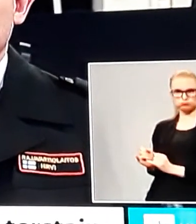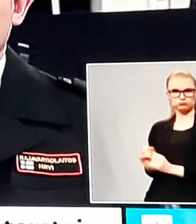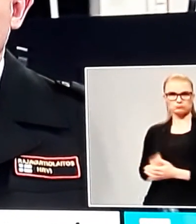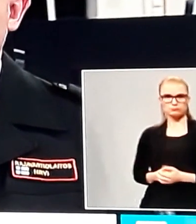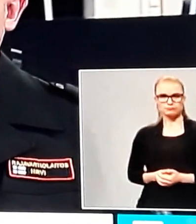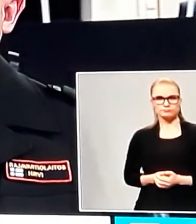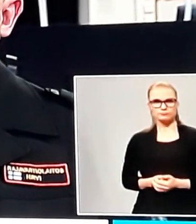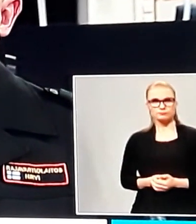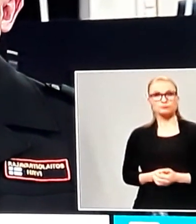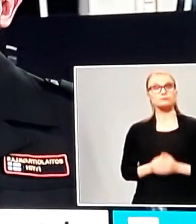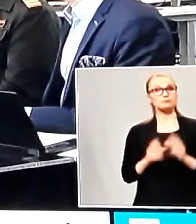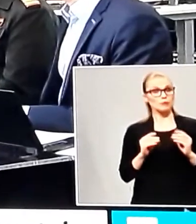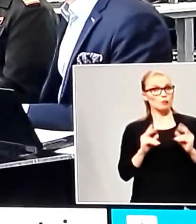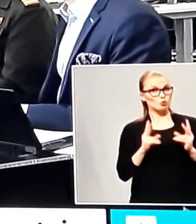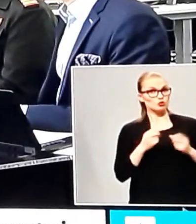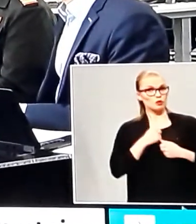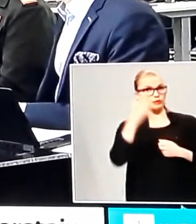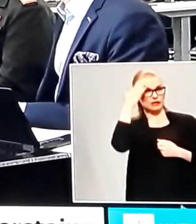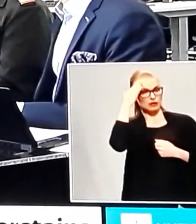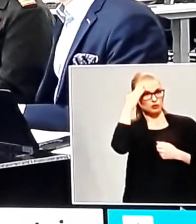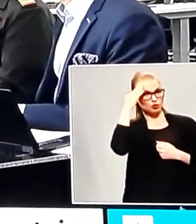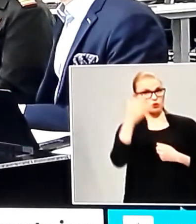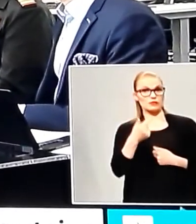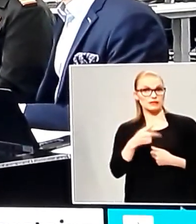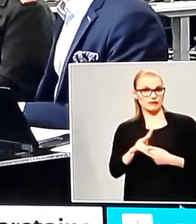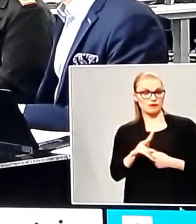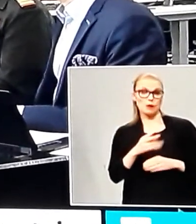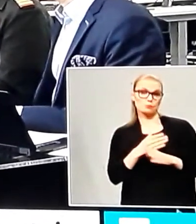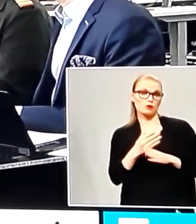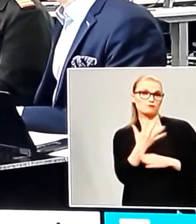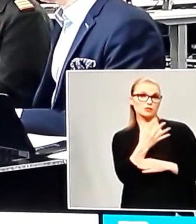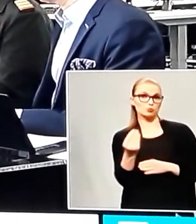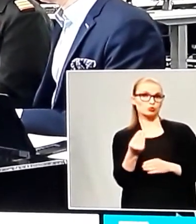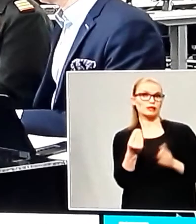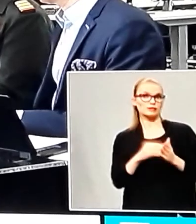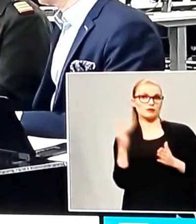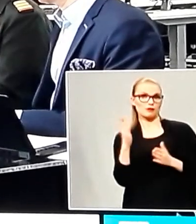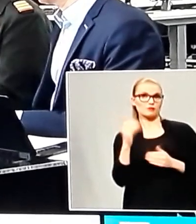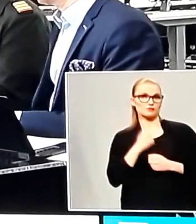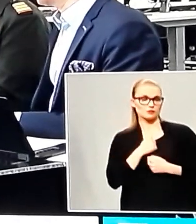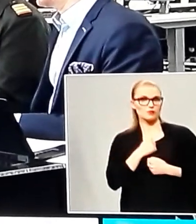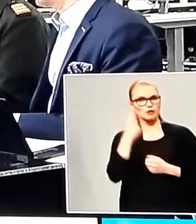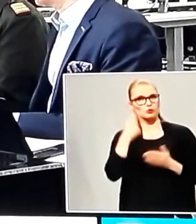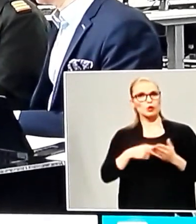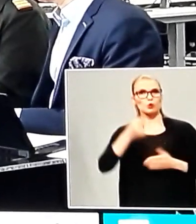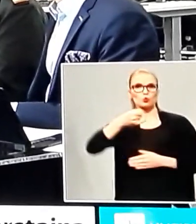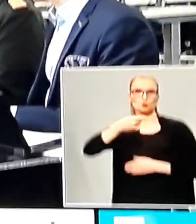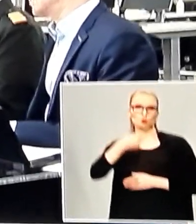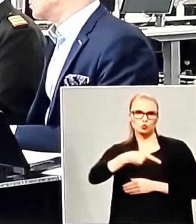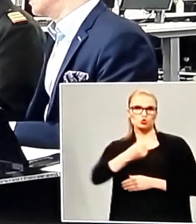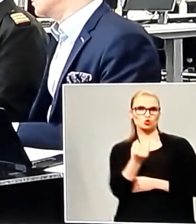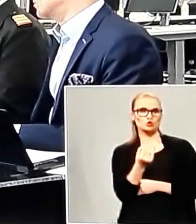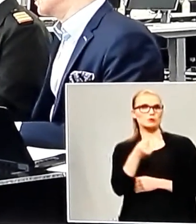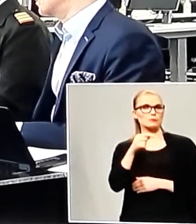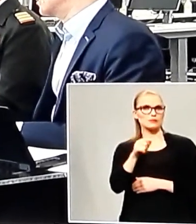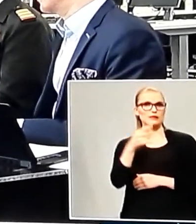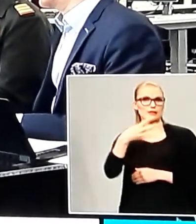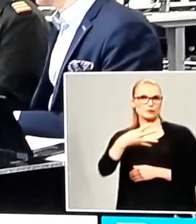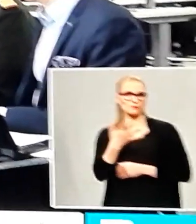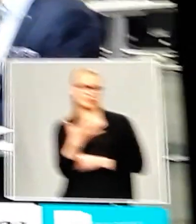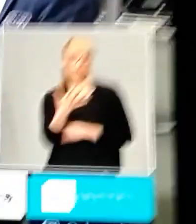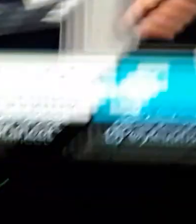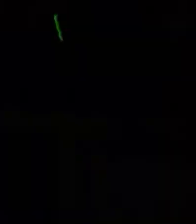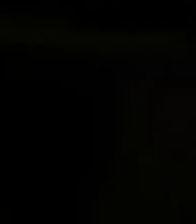TV-puolella, saatiin noin viisi minuuttia lisäaikaa, eli 16.45 päätämme sitten TV1-puolella tämän